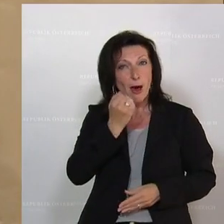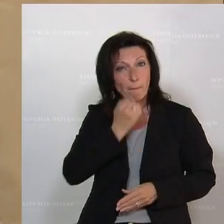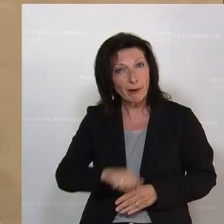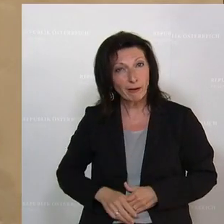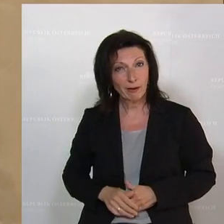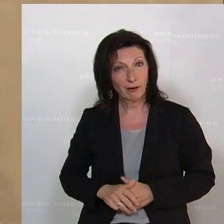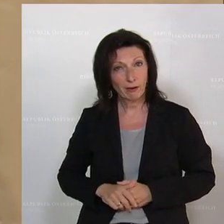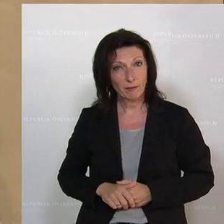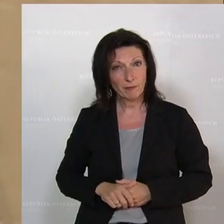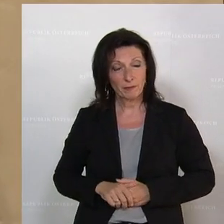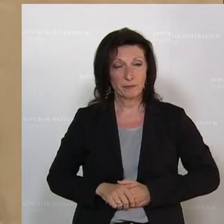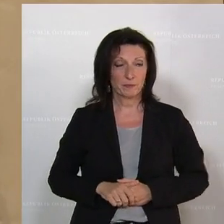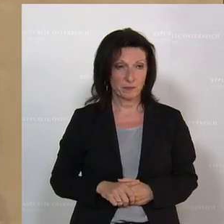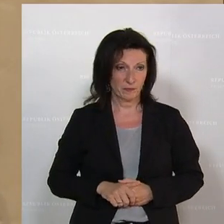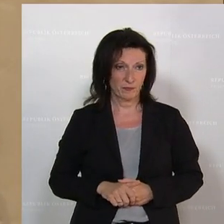Applaus